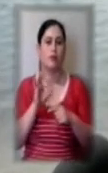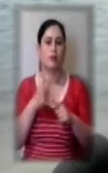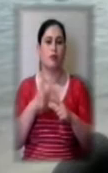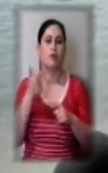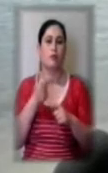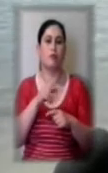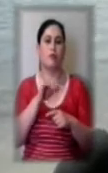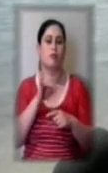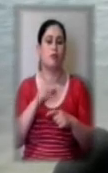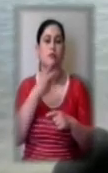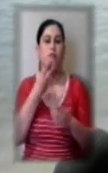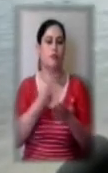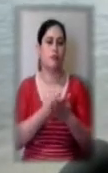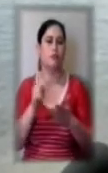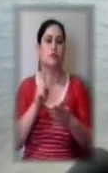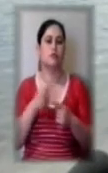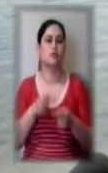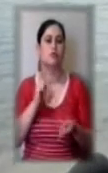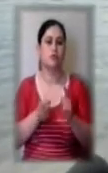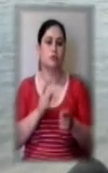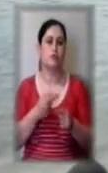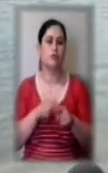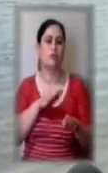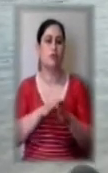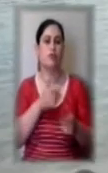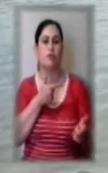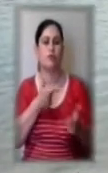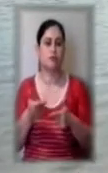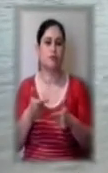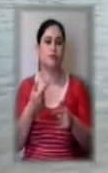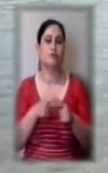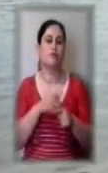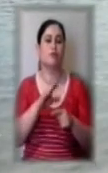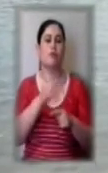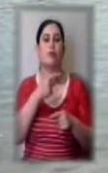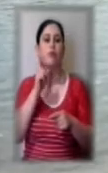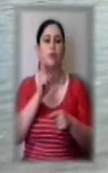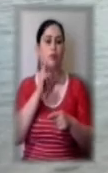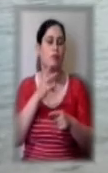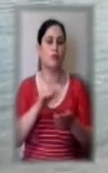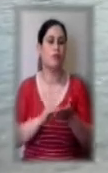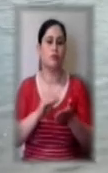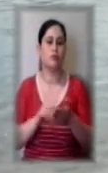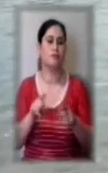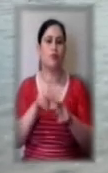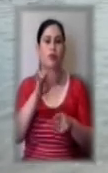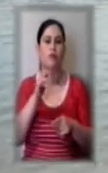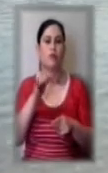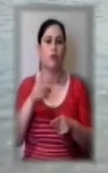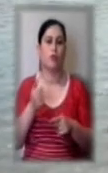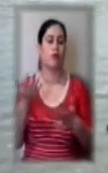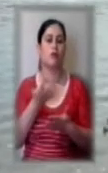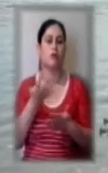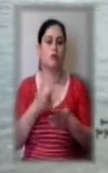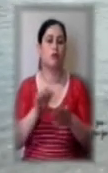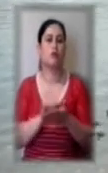побачили їхню повну готовність. Більш того, поки що не прописані такі вимоги в якихсь документах під